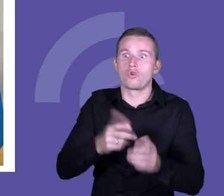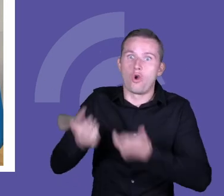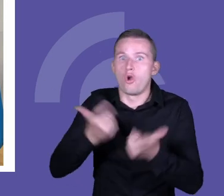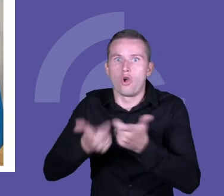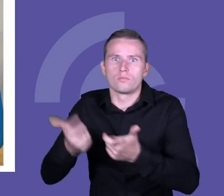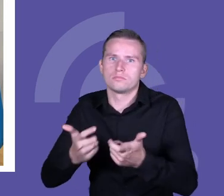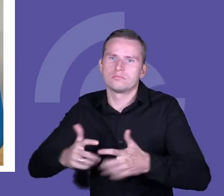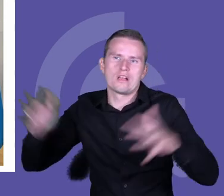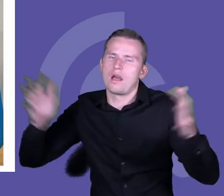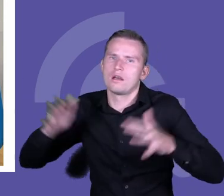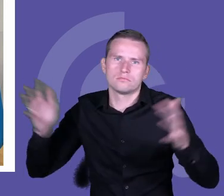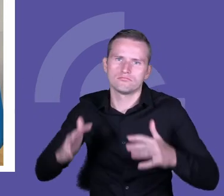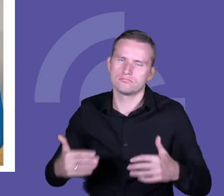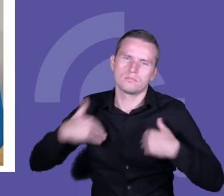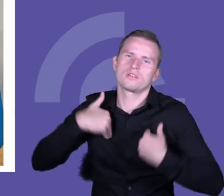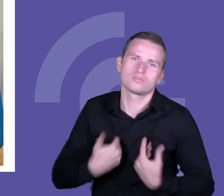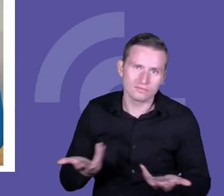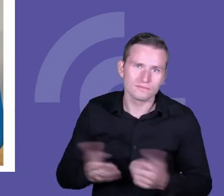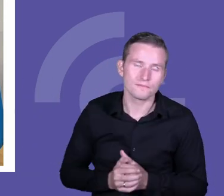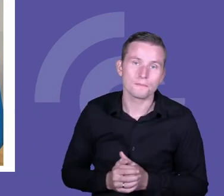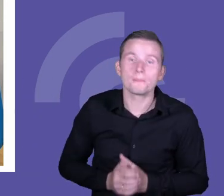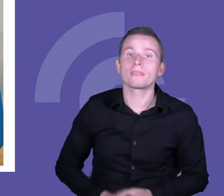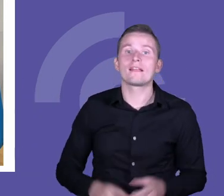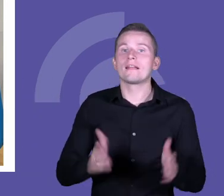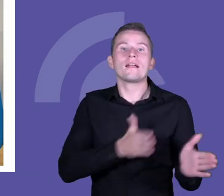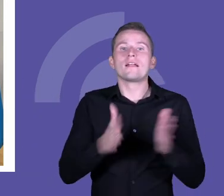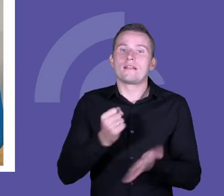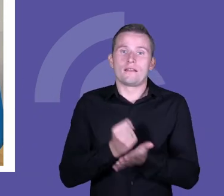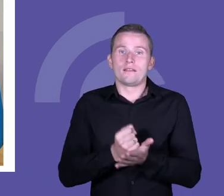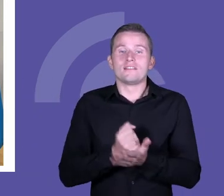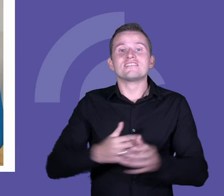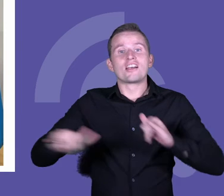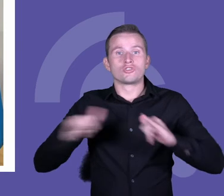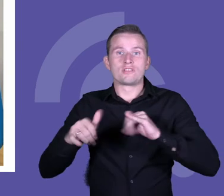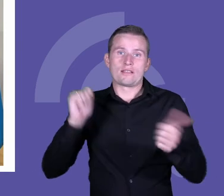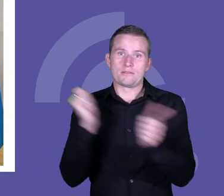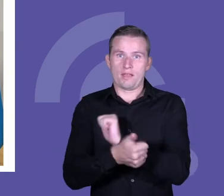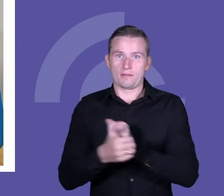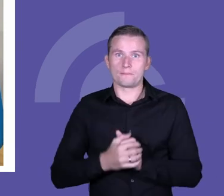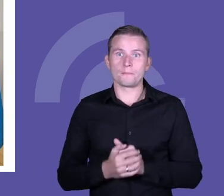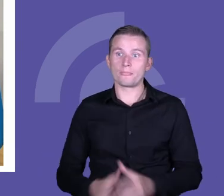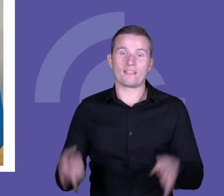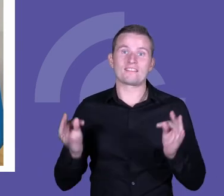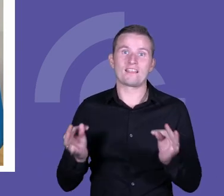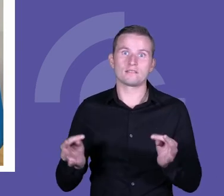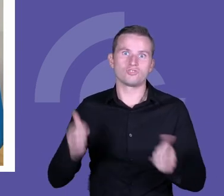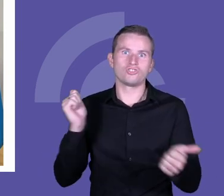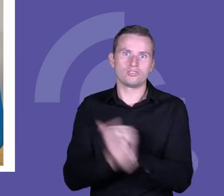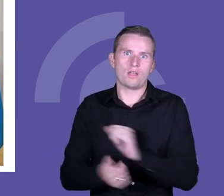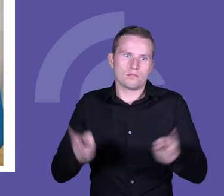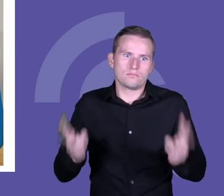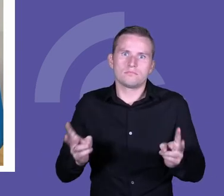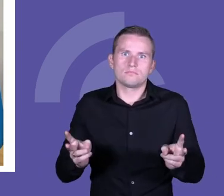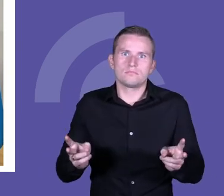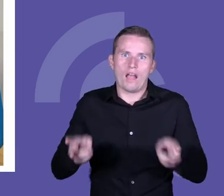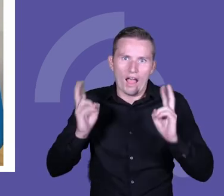Kolejna rzecz. Mamy zarządzanie zmianą. To świadomość choćby tego, że ta zmiana dzisiaj jest faktem, że ona się